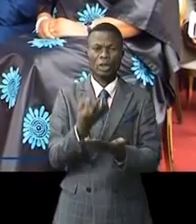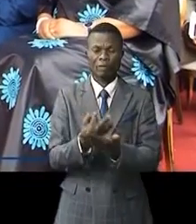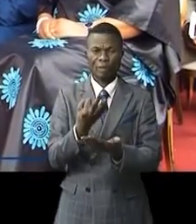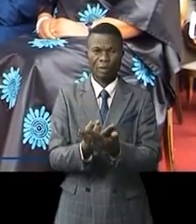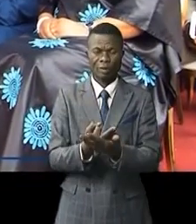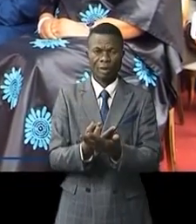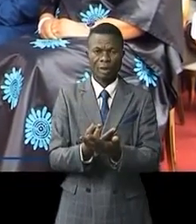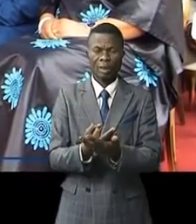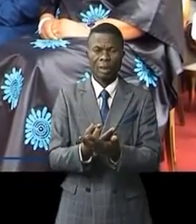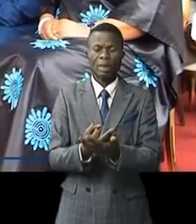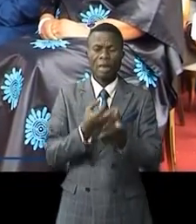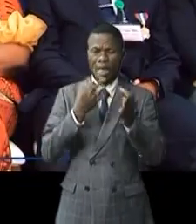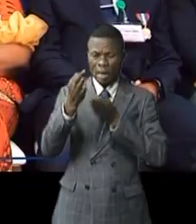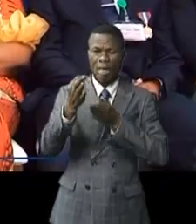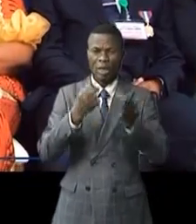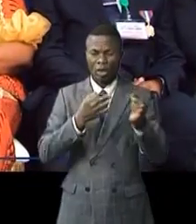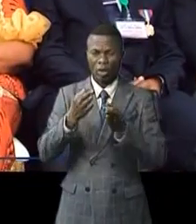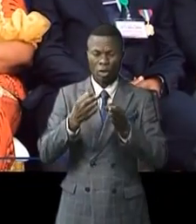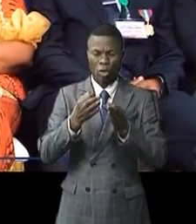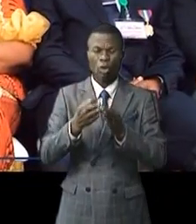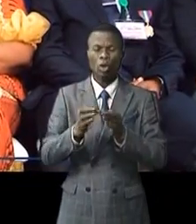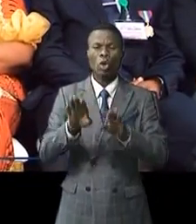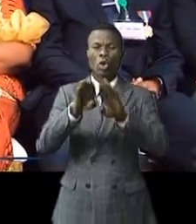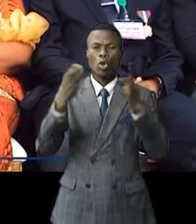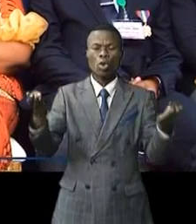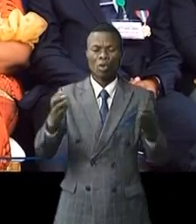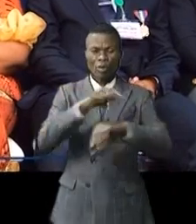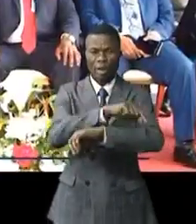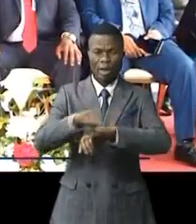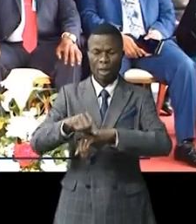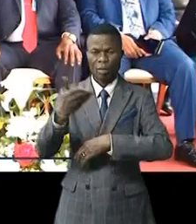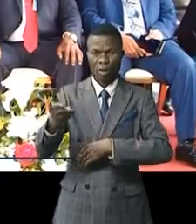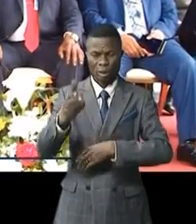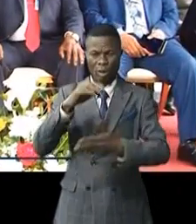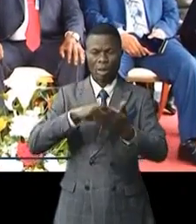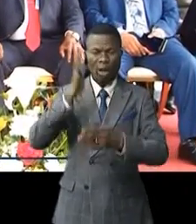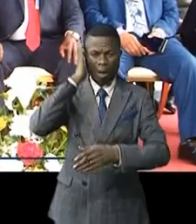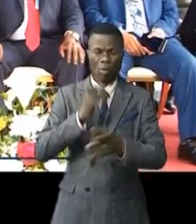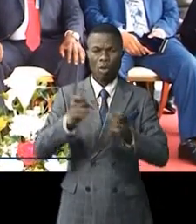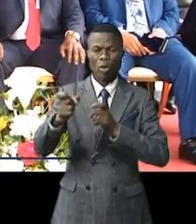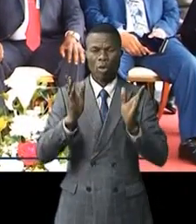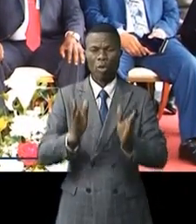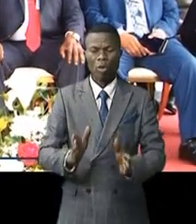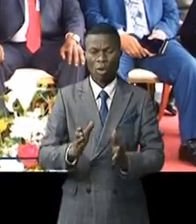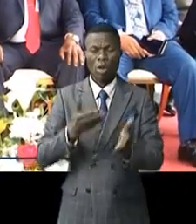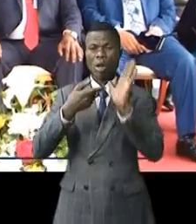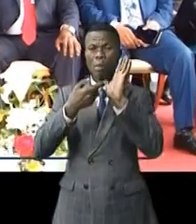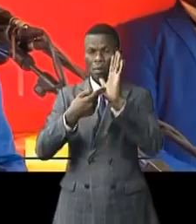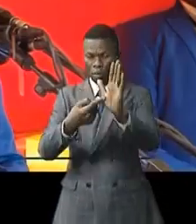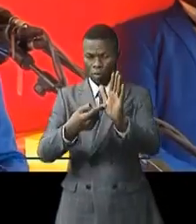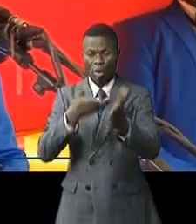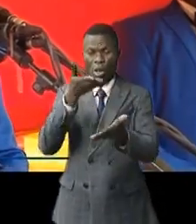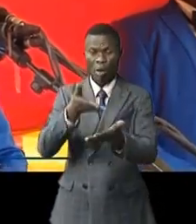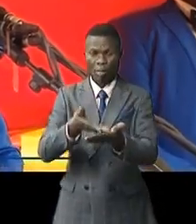général de l'IGF, explique que l'inauguration de cette bâtisse s'inscrit dans l'ordre de la bonne gouvernance prouvée par l'inspection